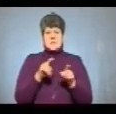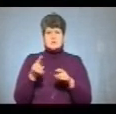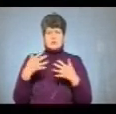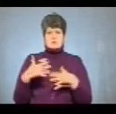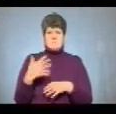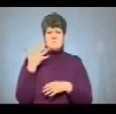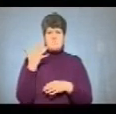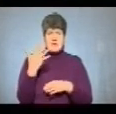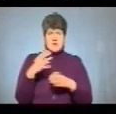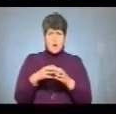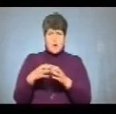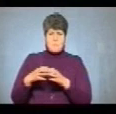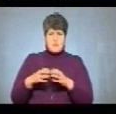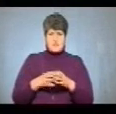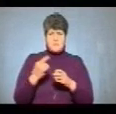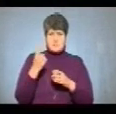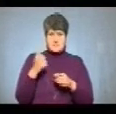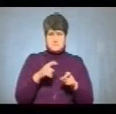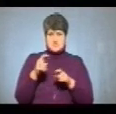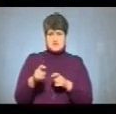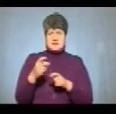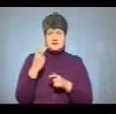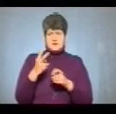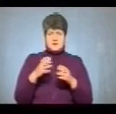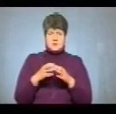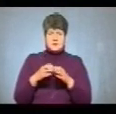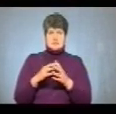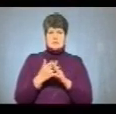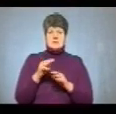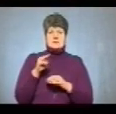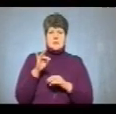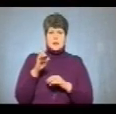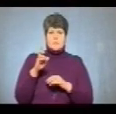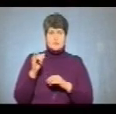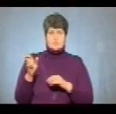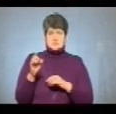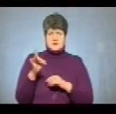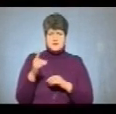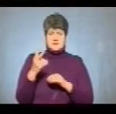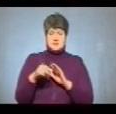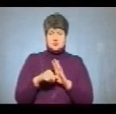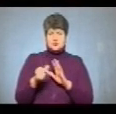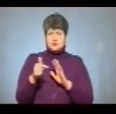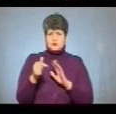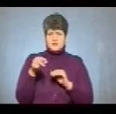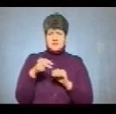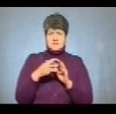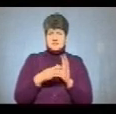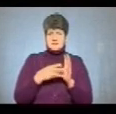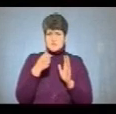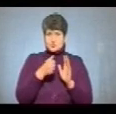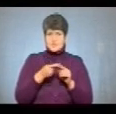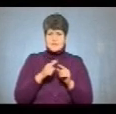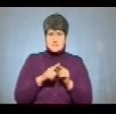релігійних громад. Першими перейшли дві громади села Трибухівці Бучицького району. 26 грудня 2018 року